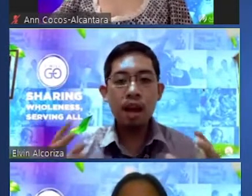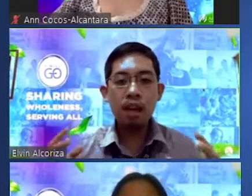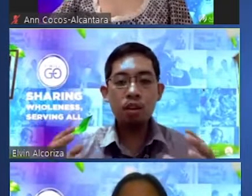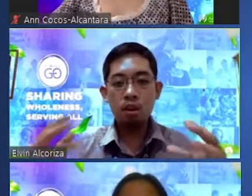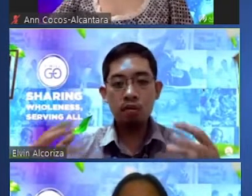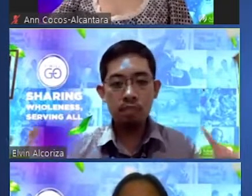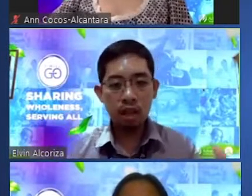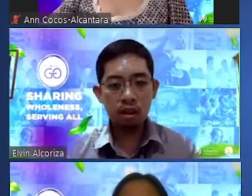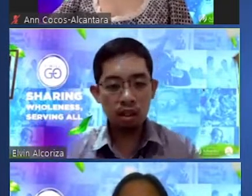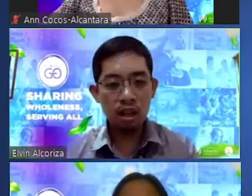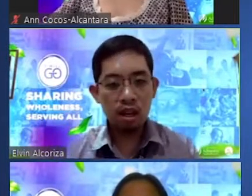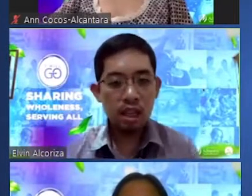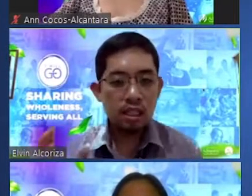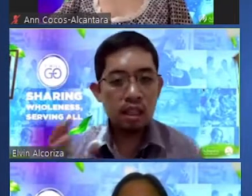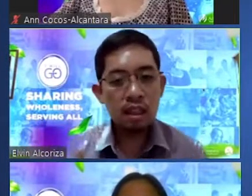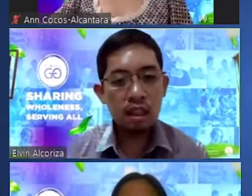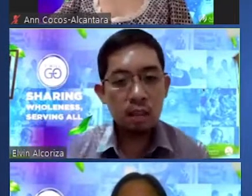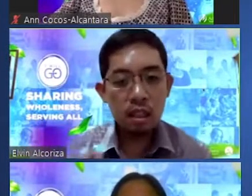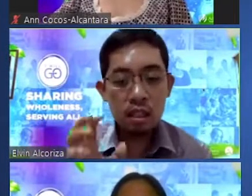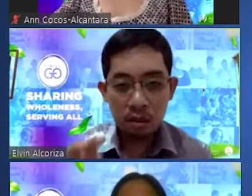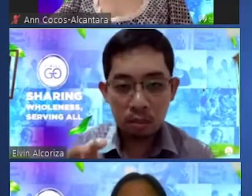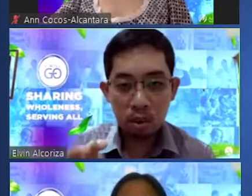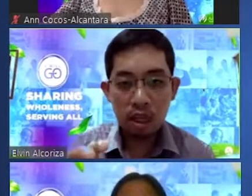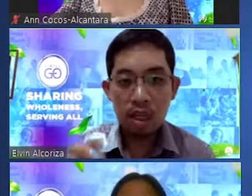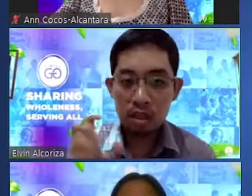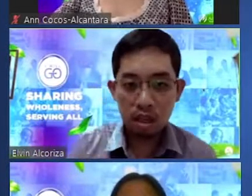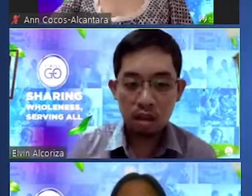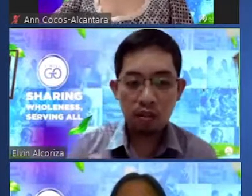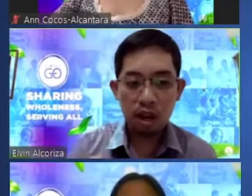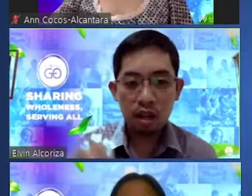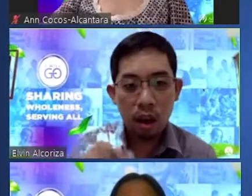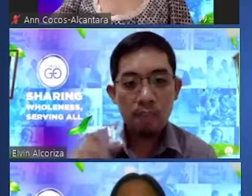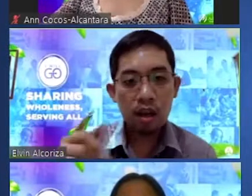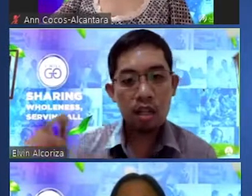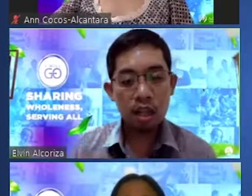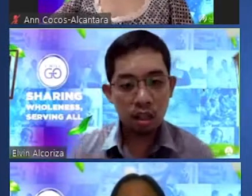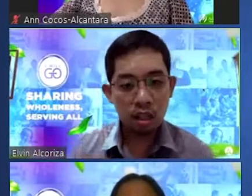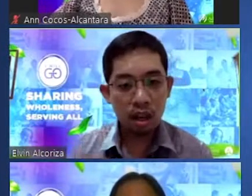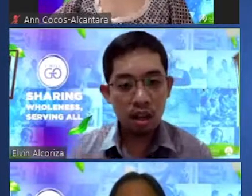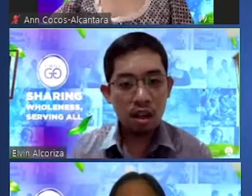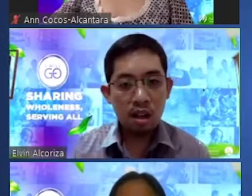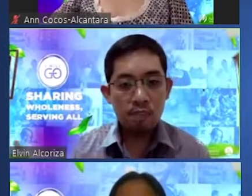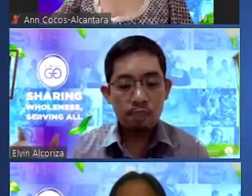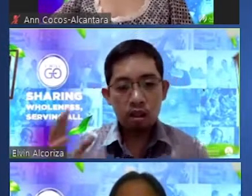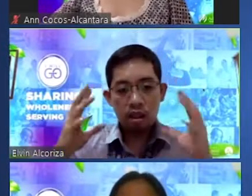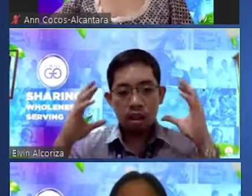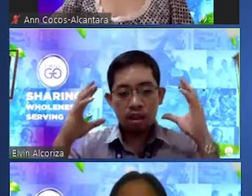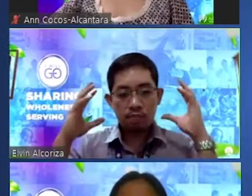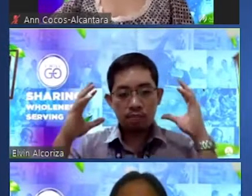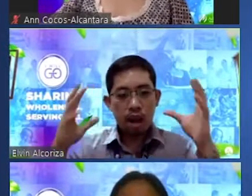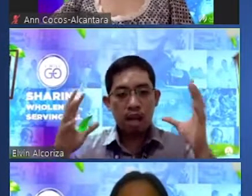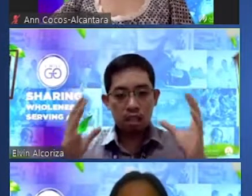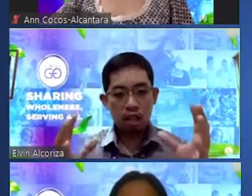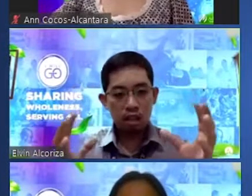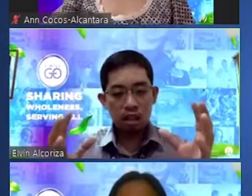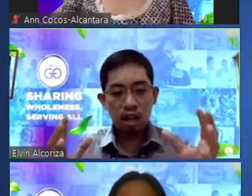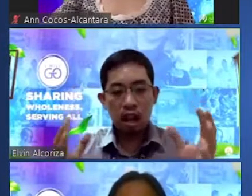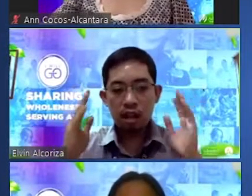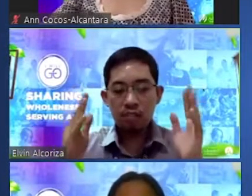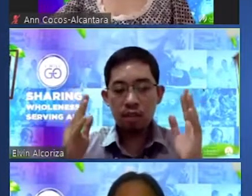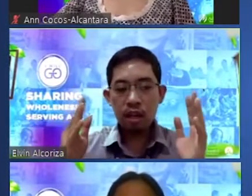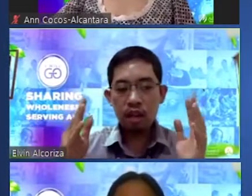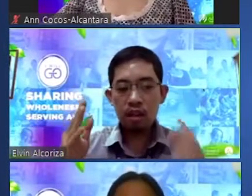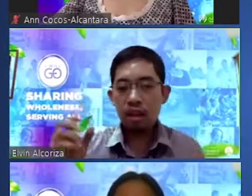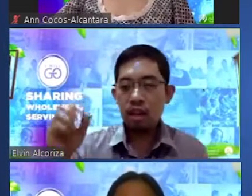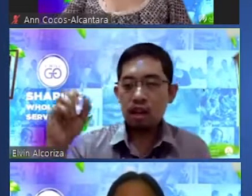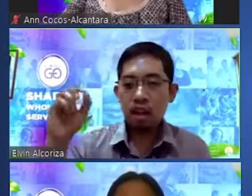na mind over matter it's not the placebo itself ang nagpapagaling sa kanila but their mindset na